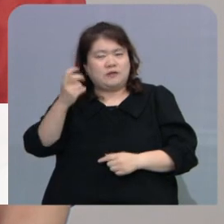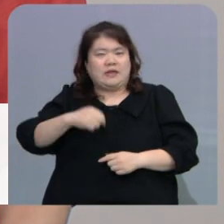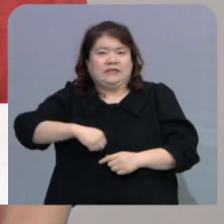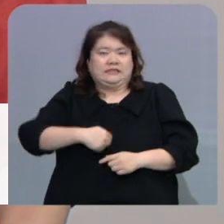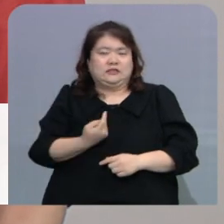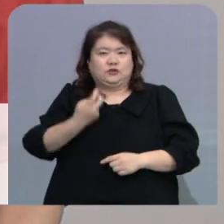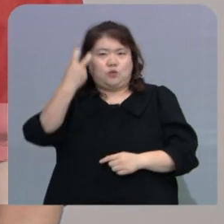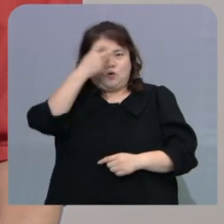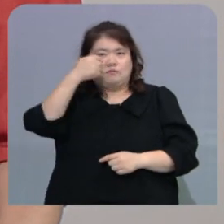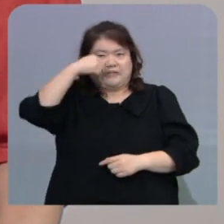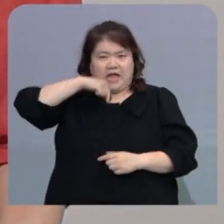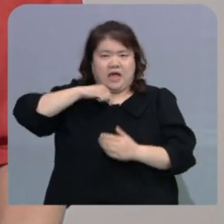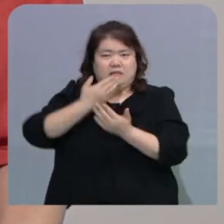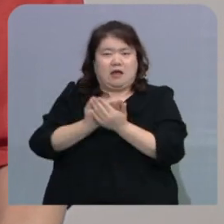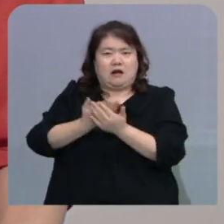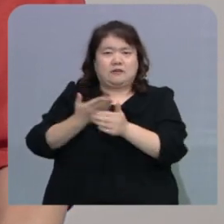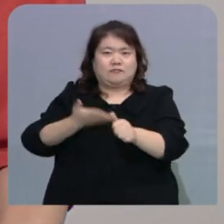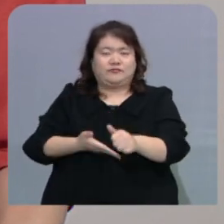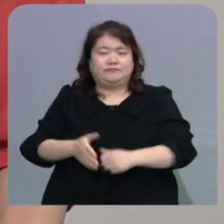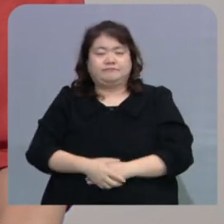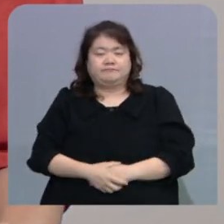당부했습니다. 유진휘 기자입니다.